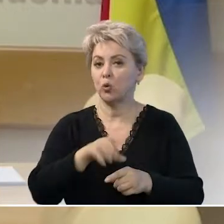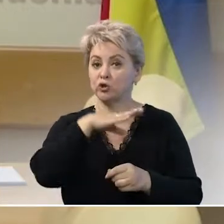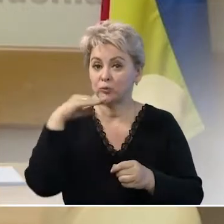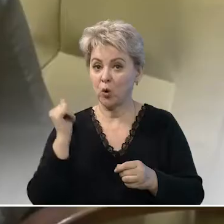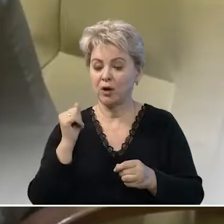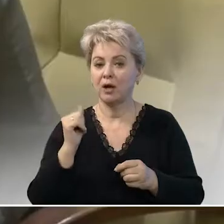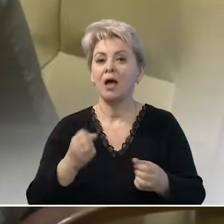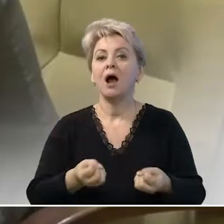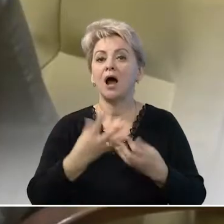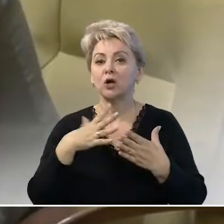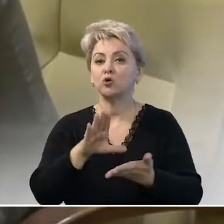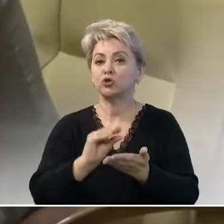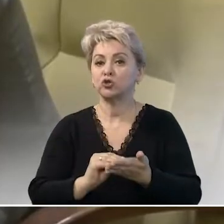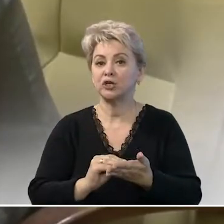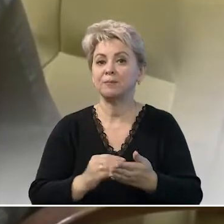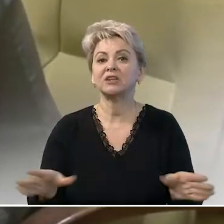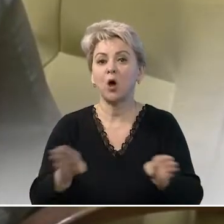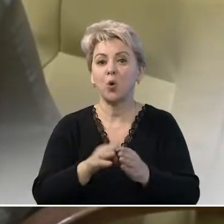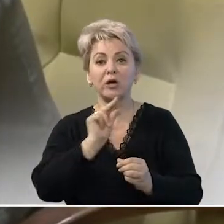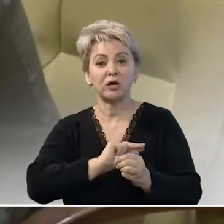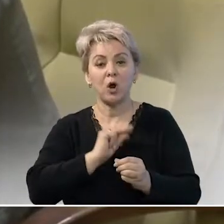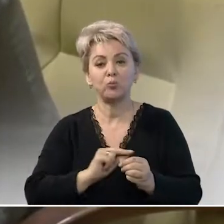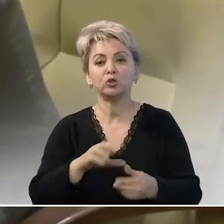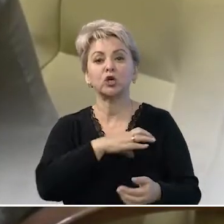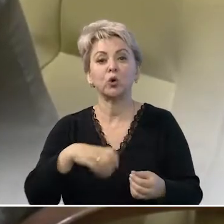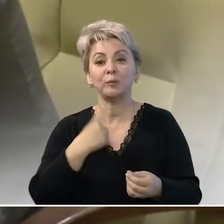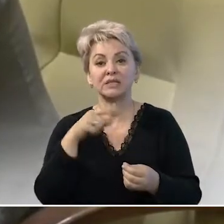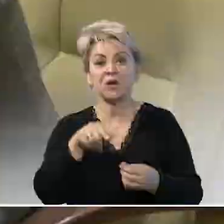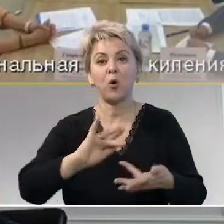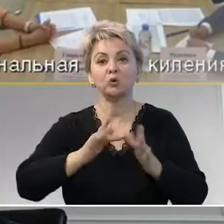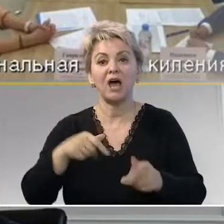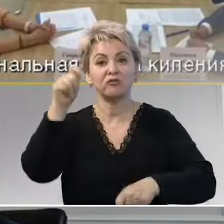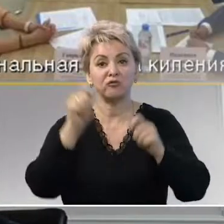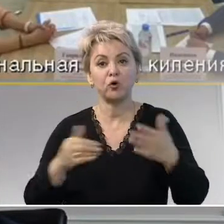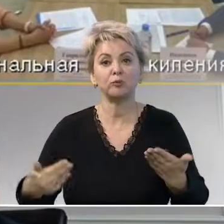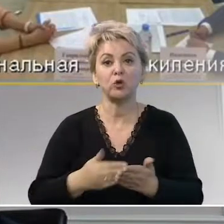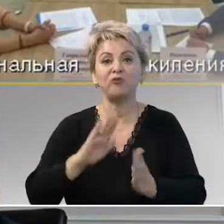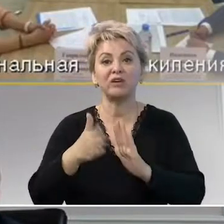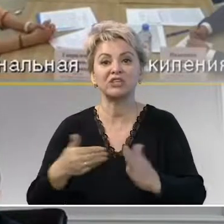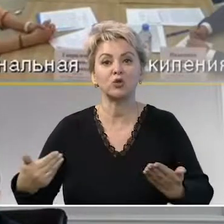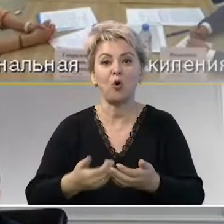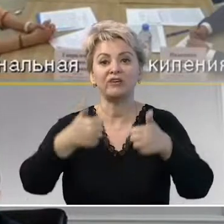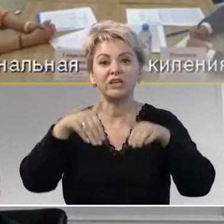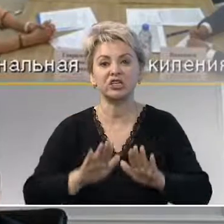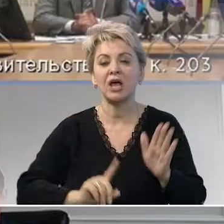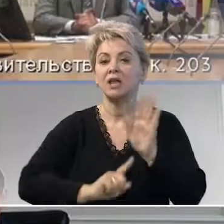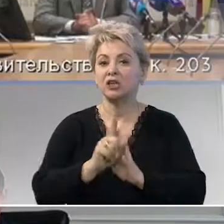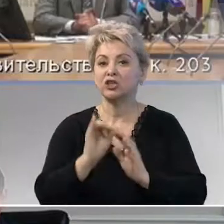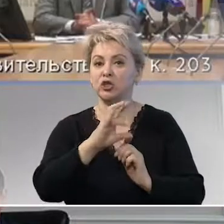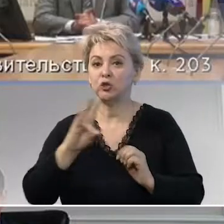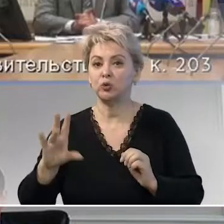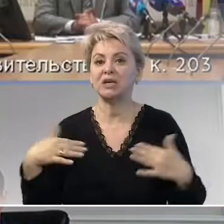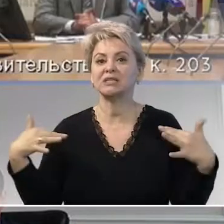многое. Хорошим примером конструктивной работы губернатор назвал онлайн-форум «Новые вызовы, новые решения». В начале